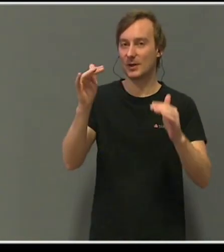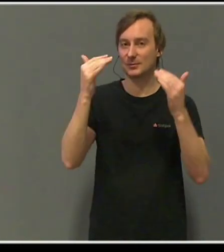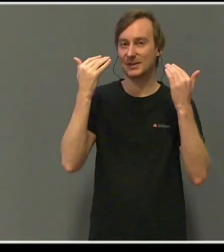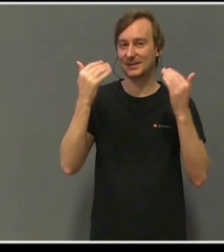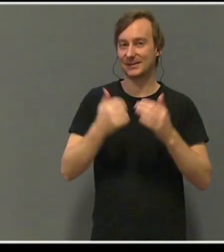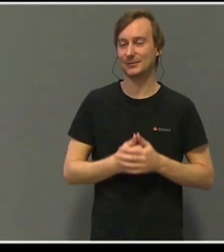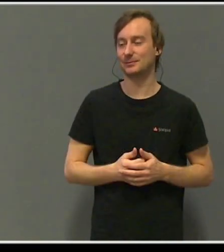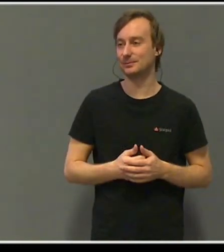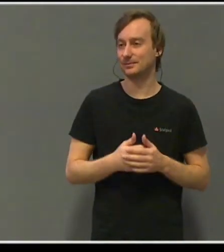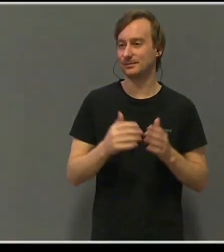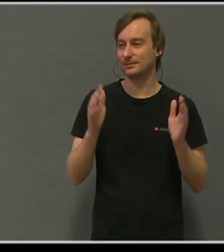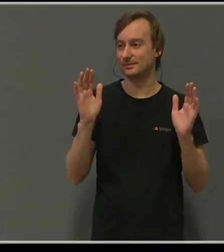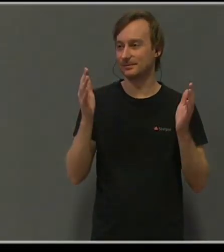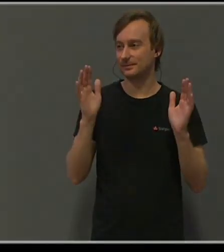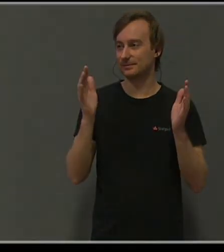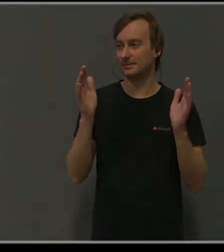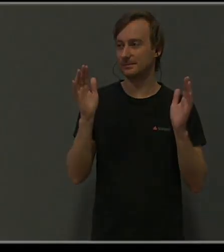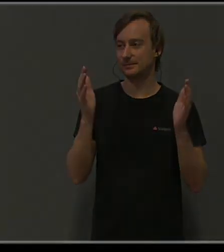Applåder.